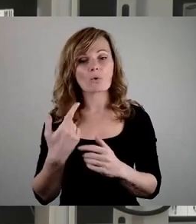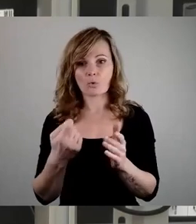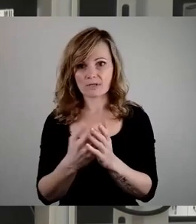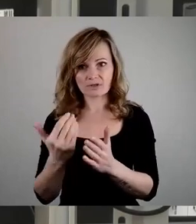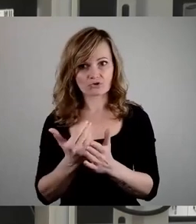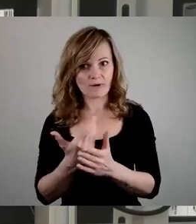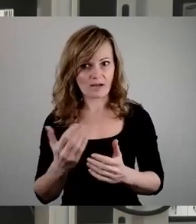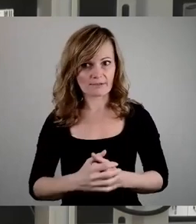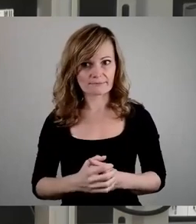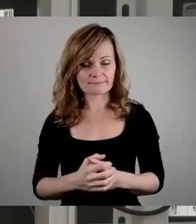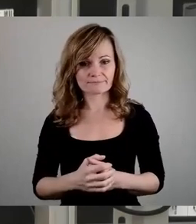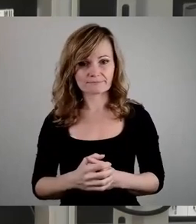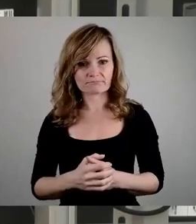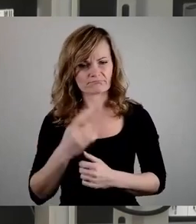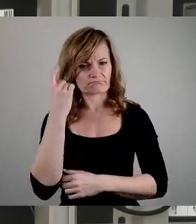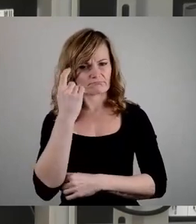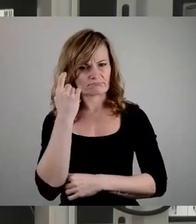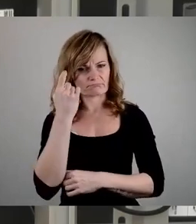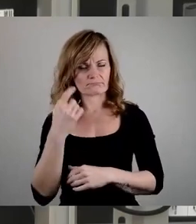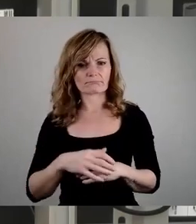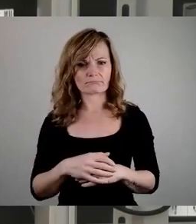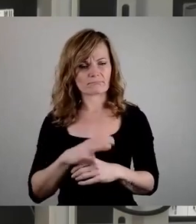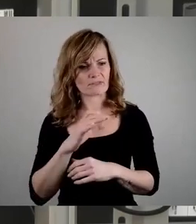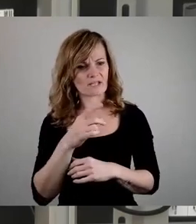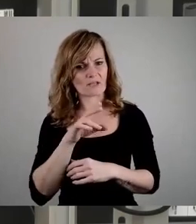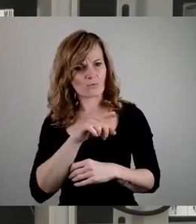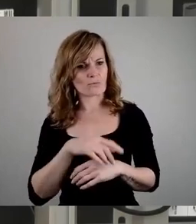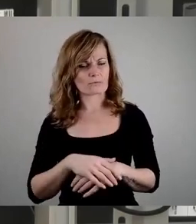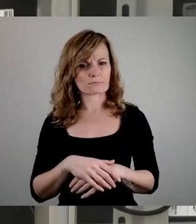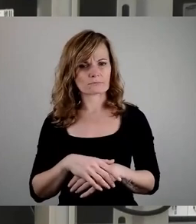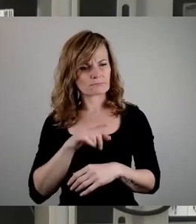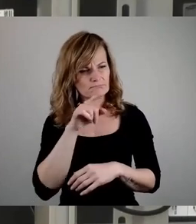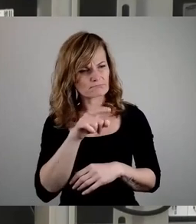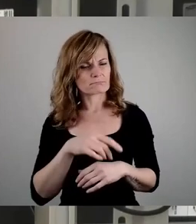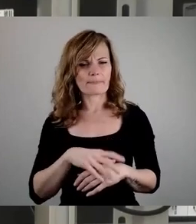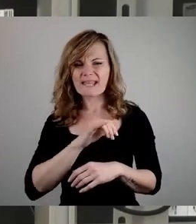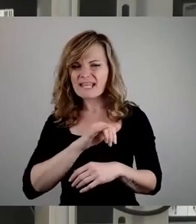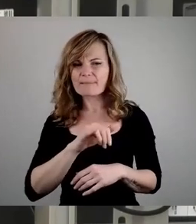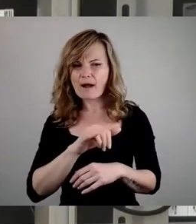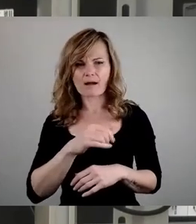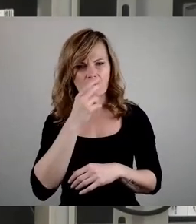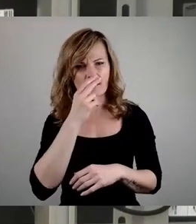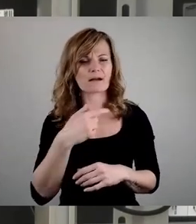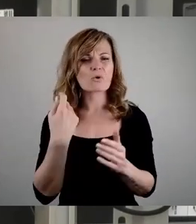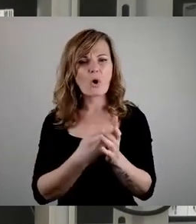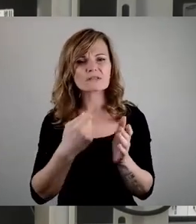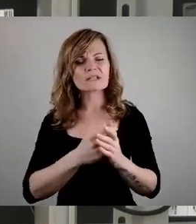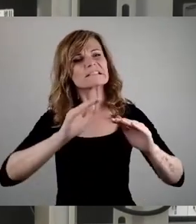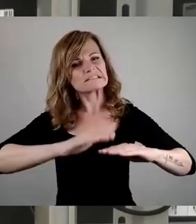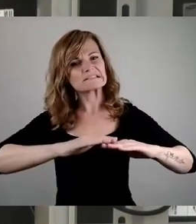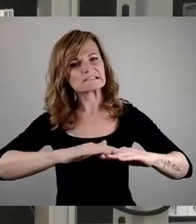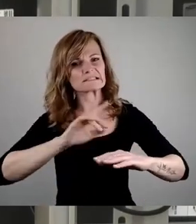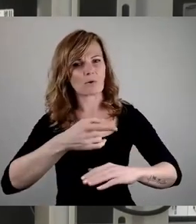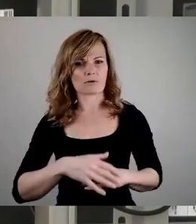Und es wundert mich doch sehr, dass die CDU, die immer darauf drängt, um alles in der Welt die Kosten zu senken, das ist ja ein